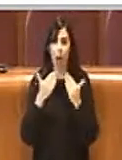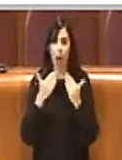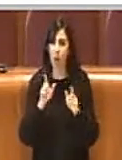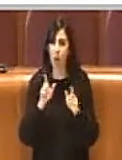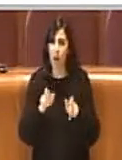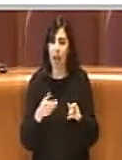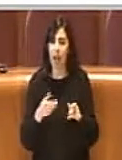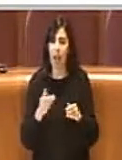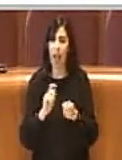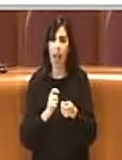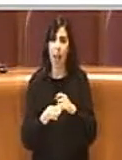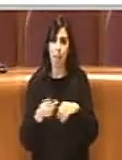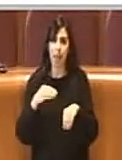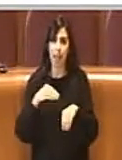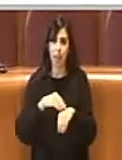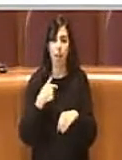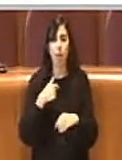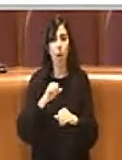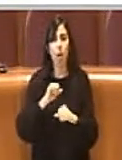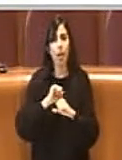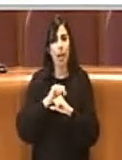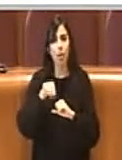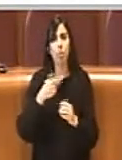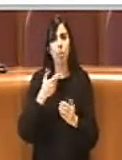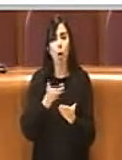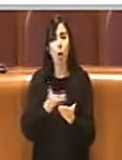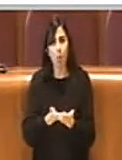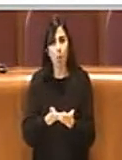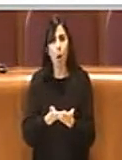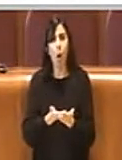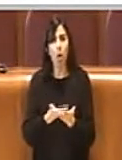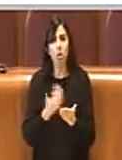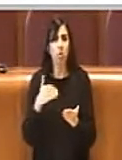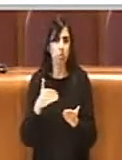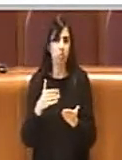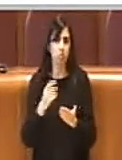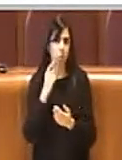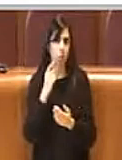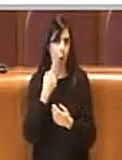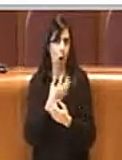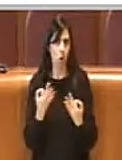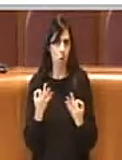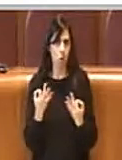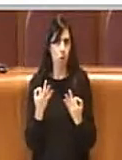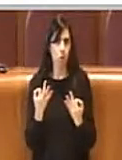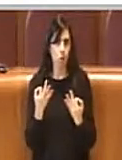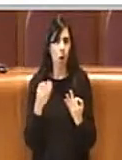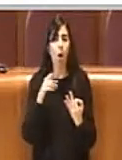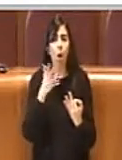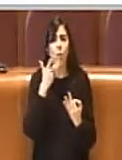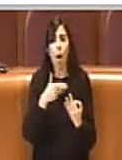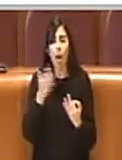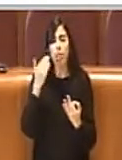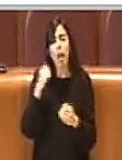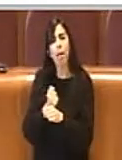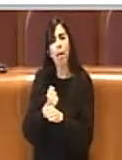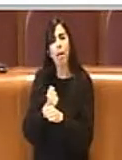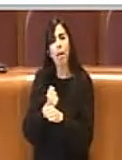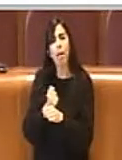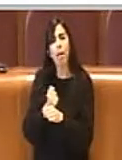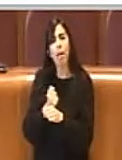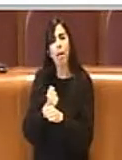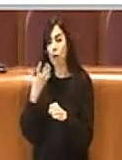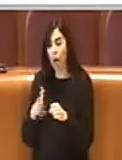credo che sia una proposta di buon senso che mira a eh come dire proseguire un lavoro già fatto e iniziare a